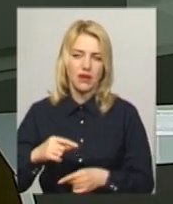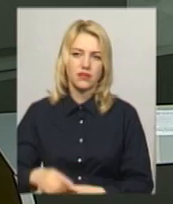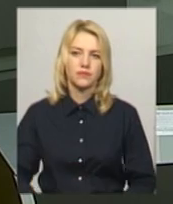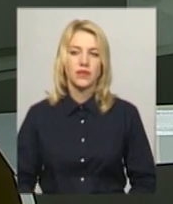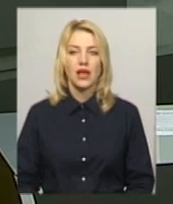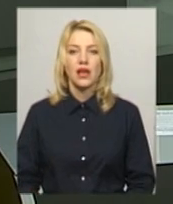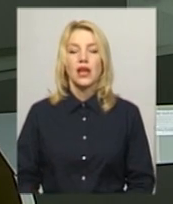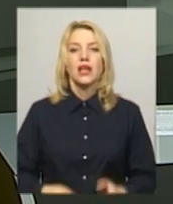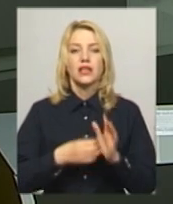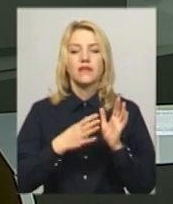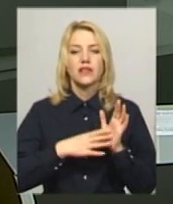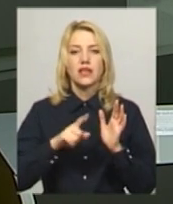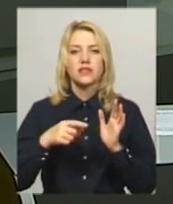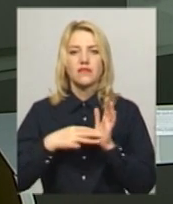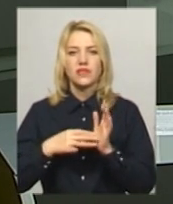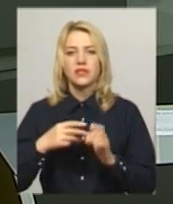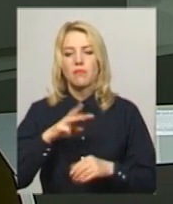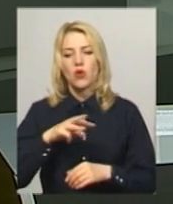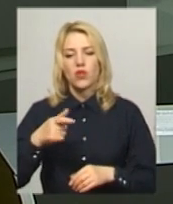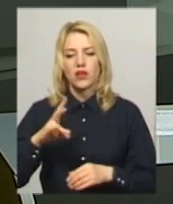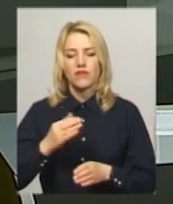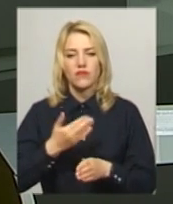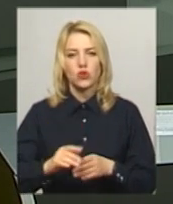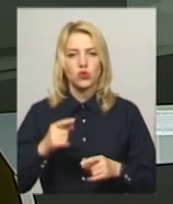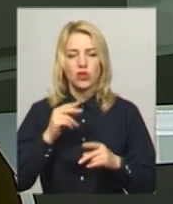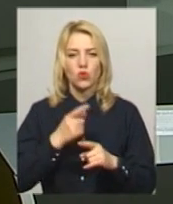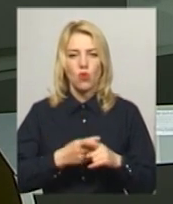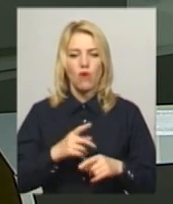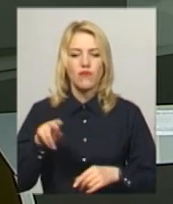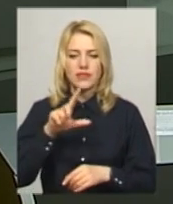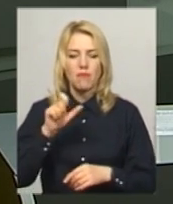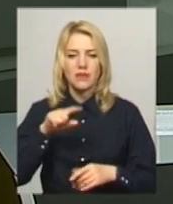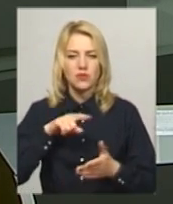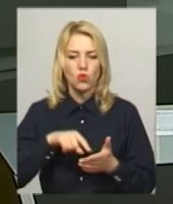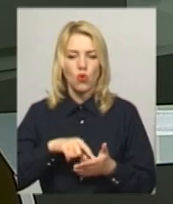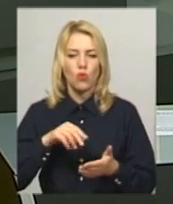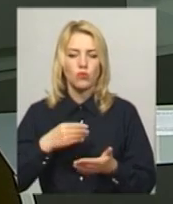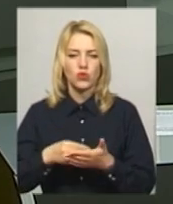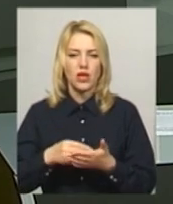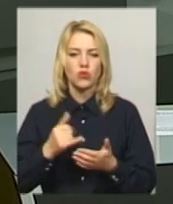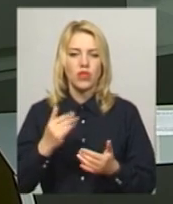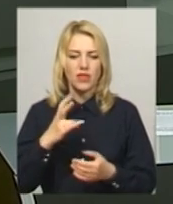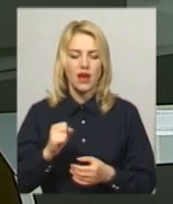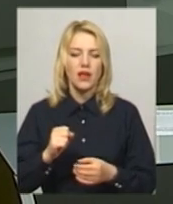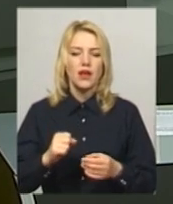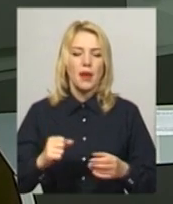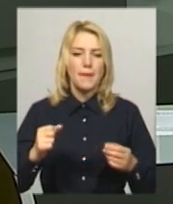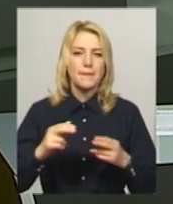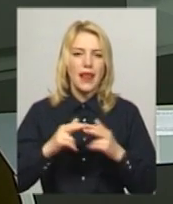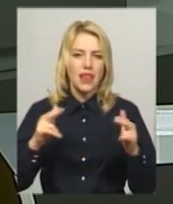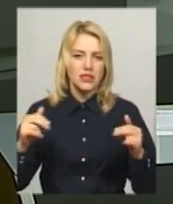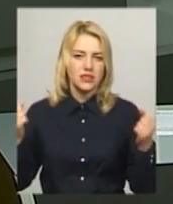19,8 мільйонів гривень виділили додатково з міського бюджету на будівництво палацу спорту. Таке рішення прийняли на